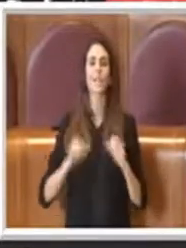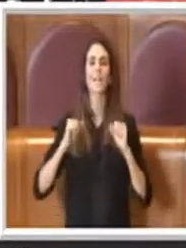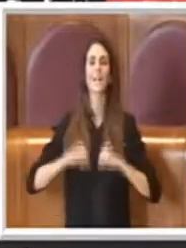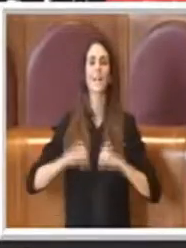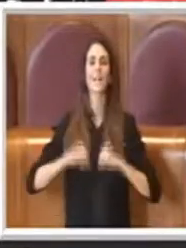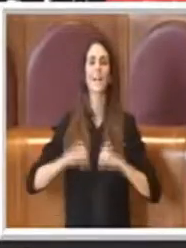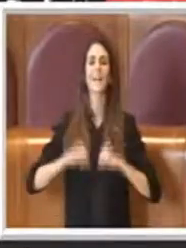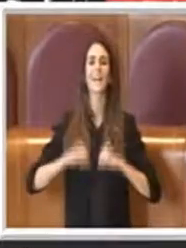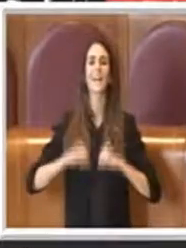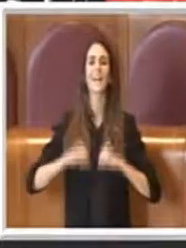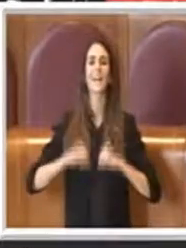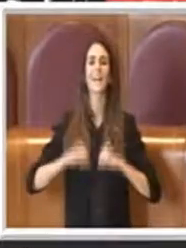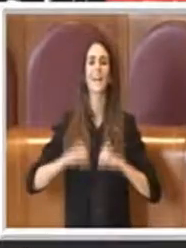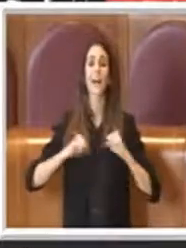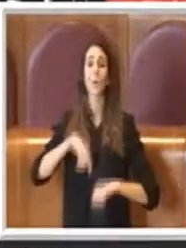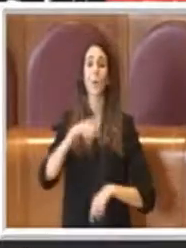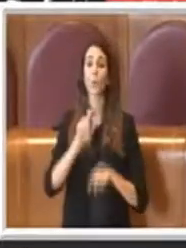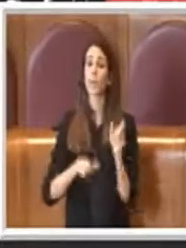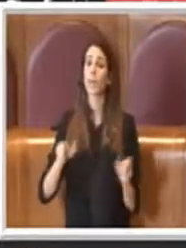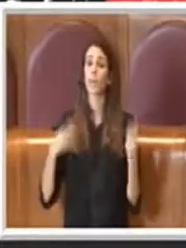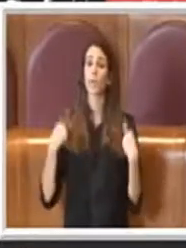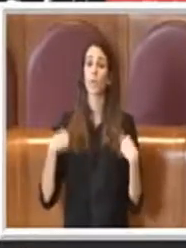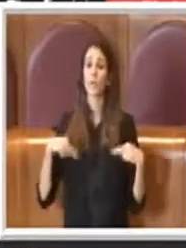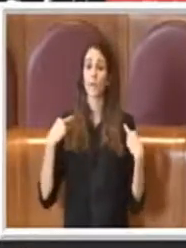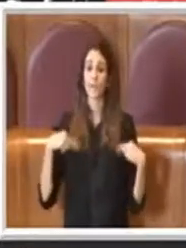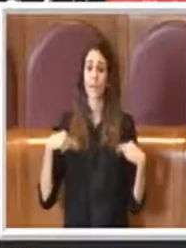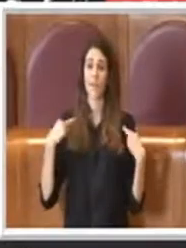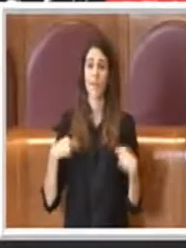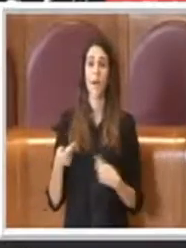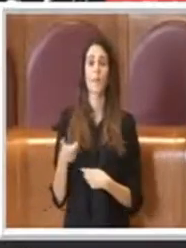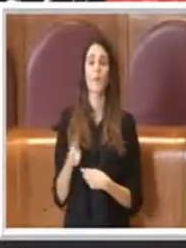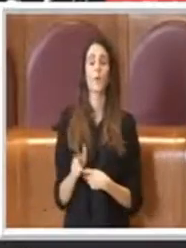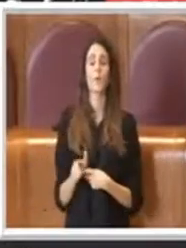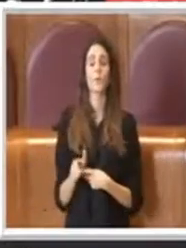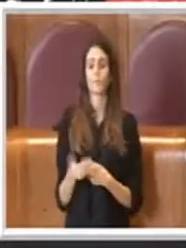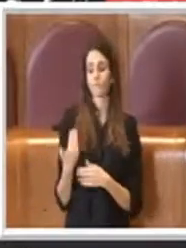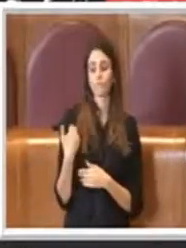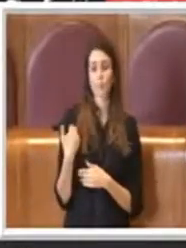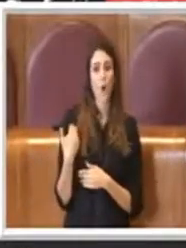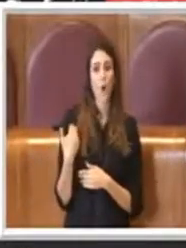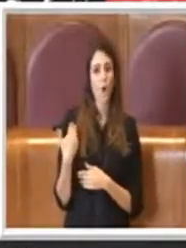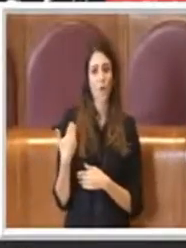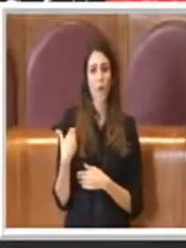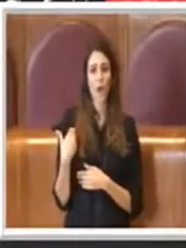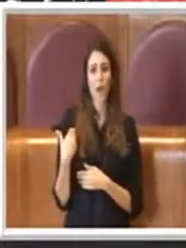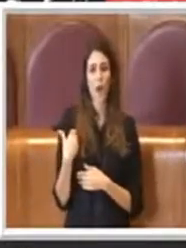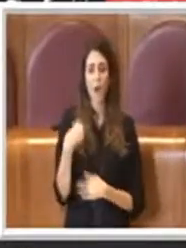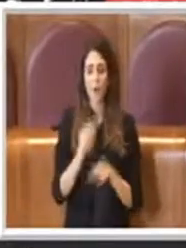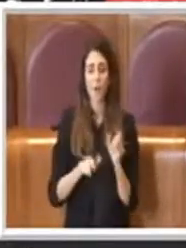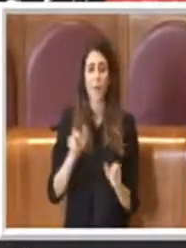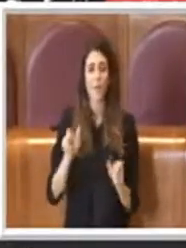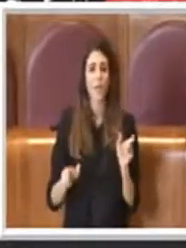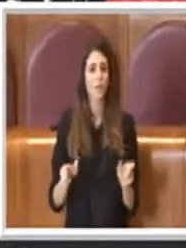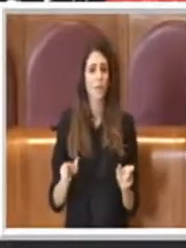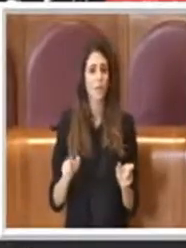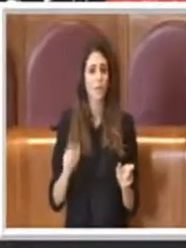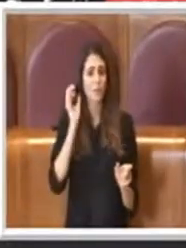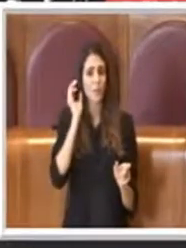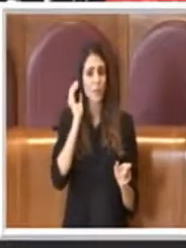anziani, perché se ultimamente sono sempre di più le persone che